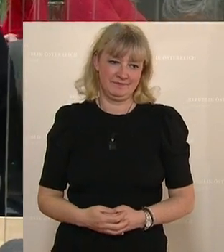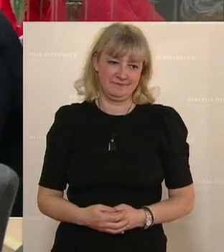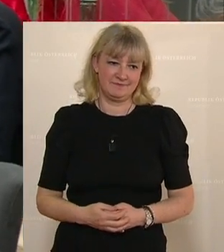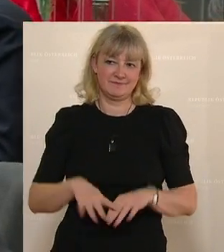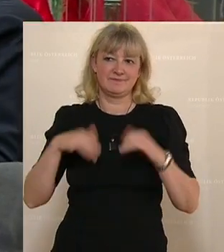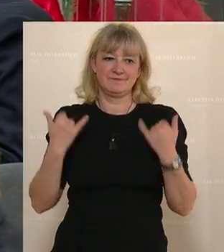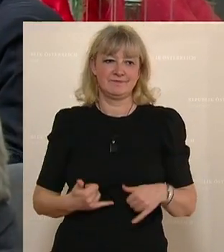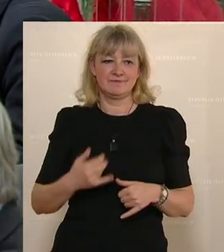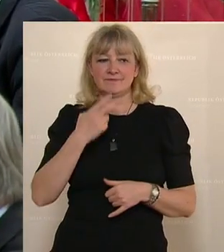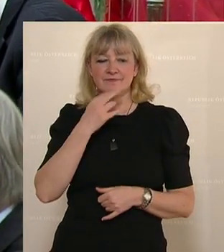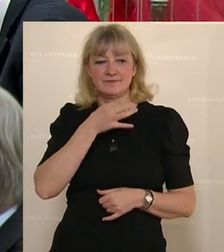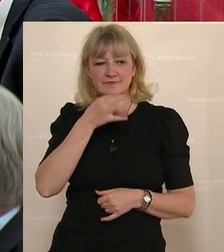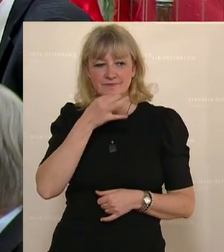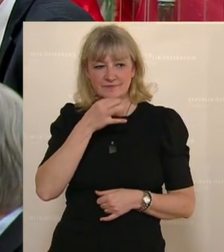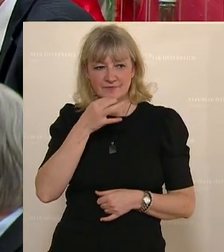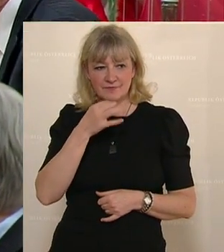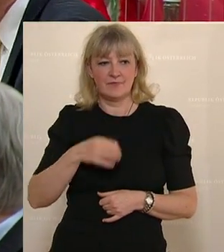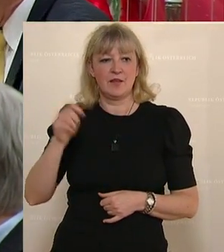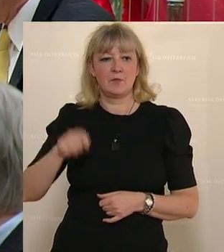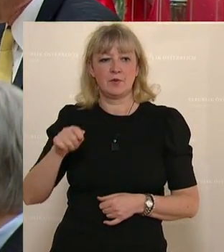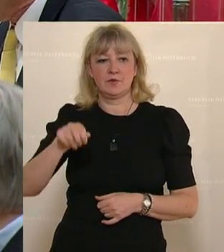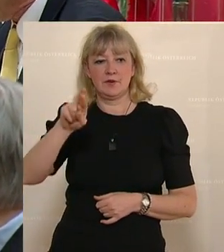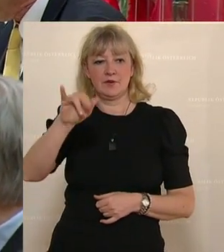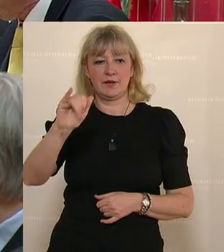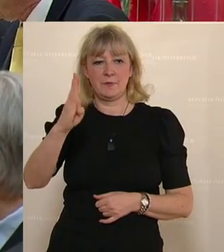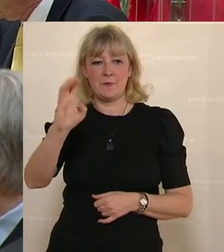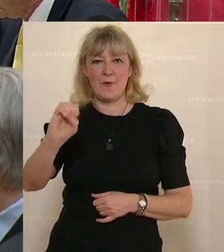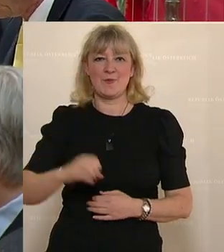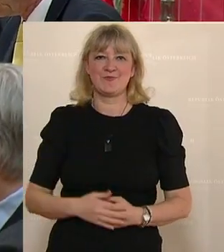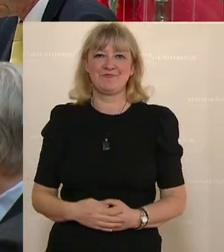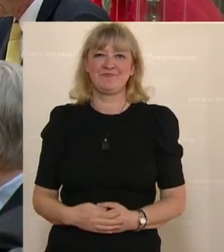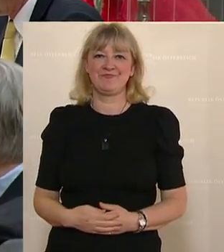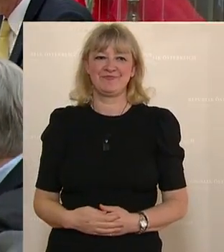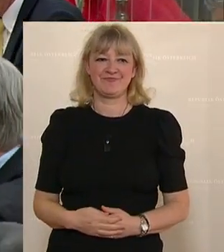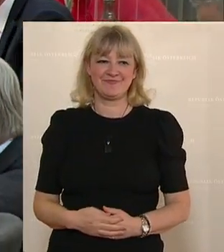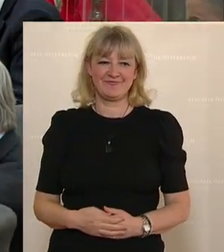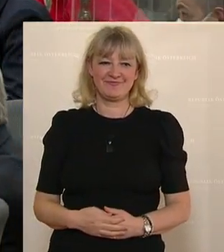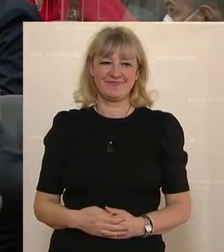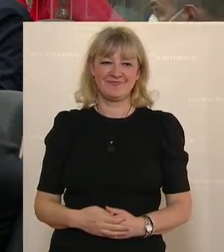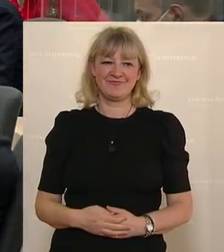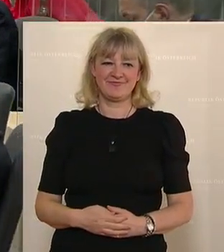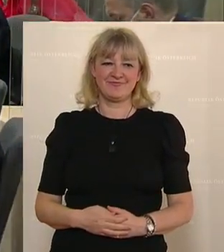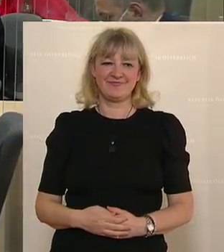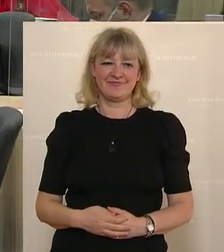Gerhard Loacker von den Neos fordert, dass Genesene erst später geimpft werden, weil sie schon immun seien.